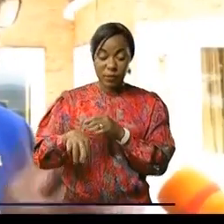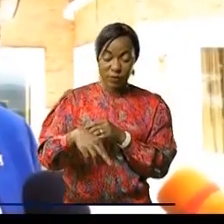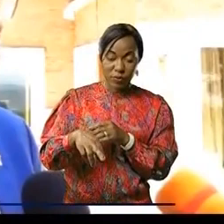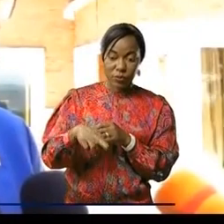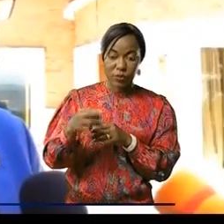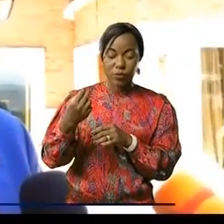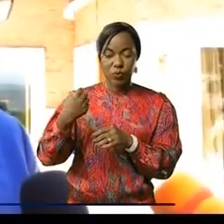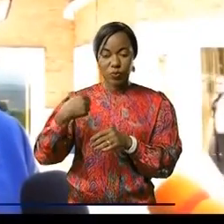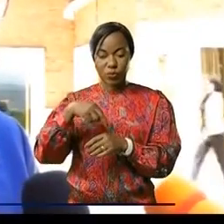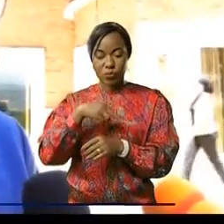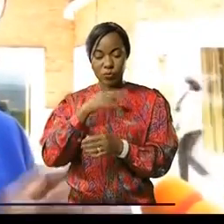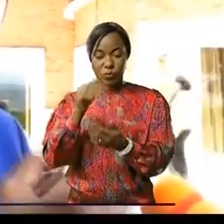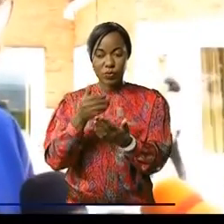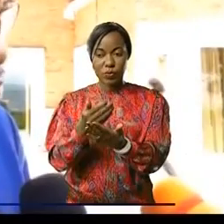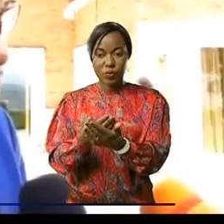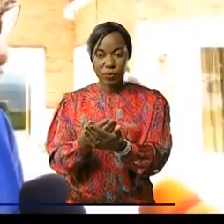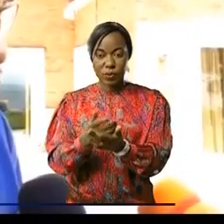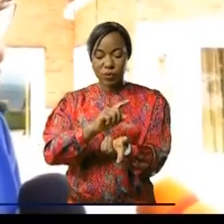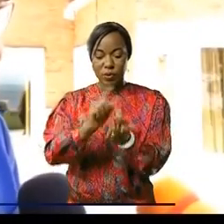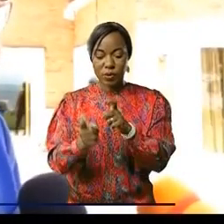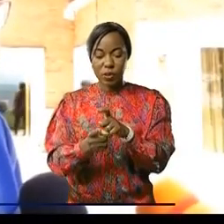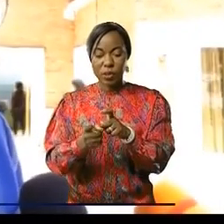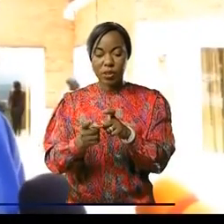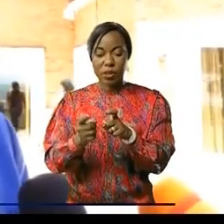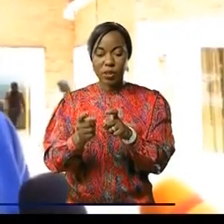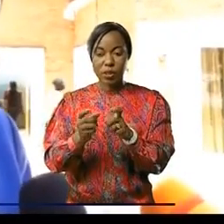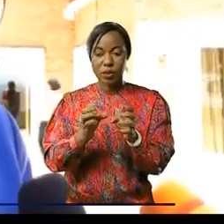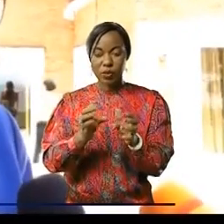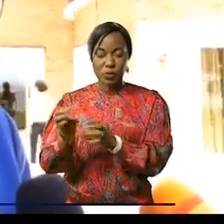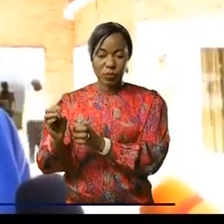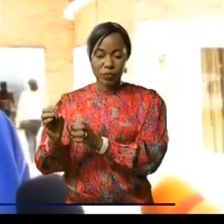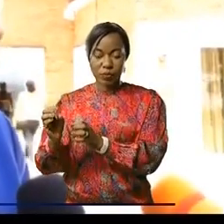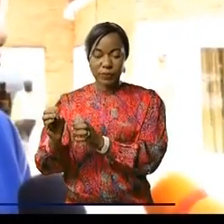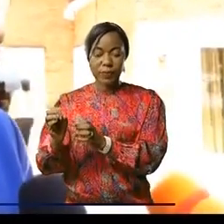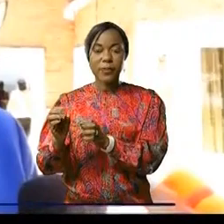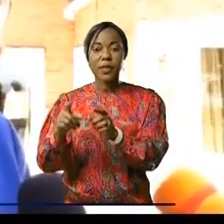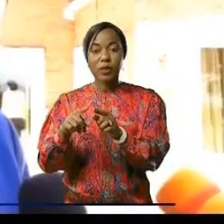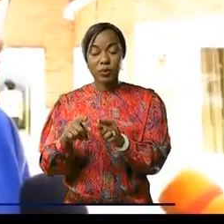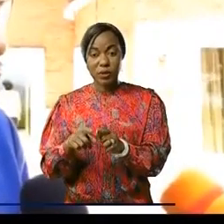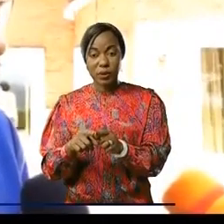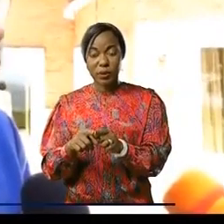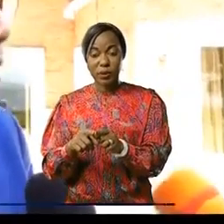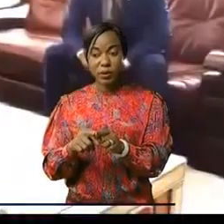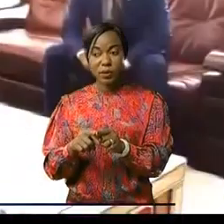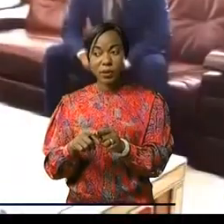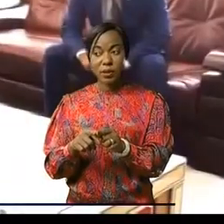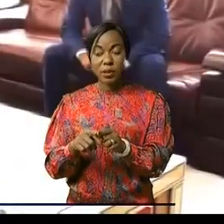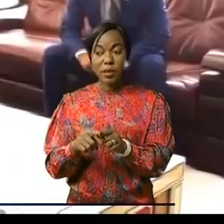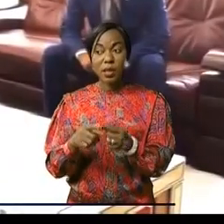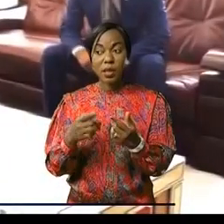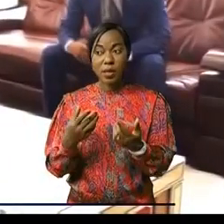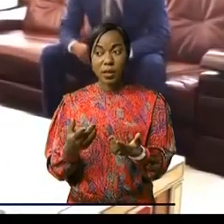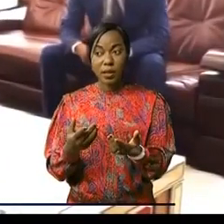Nous venons d'échanger les comités fédéraux de la Tchopo rurale et de Kisangani, avant que je m'y enissais à Goma. Téné,